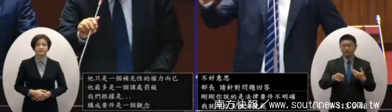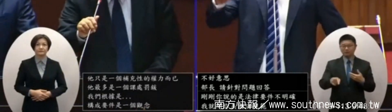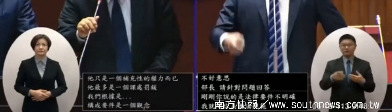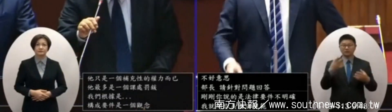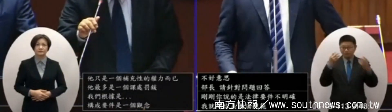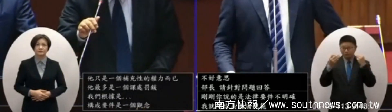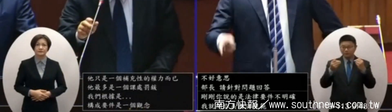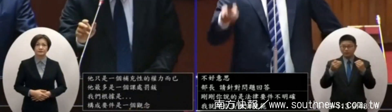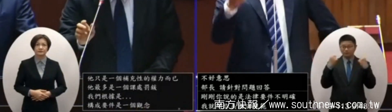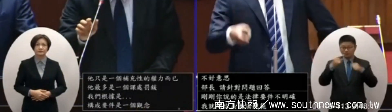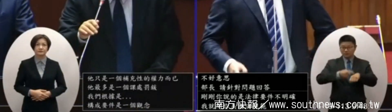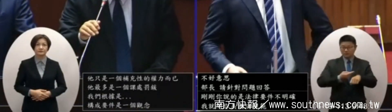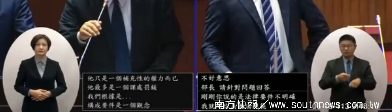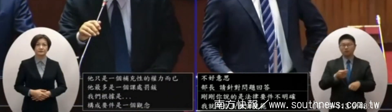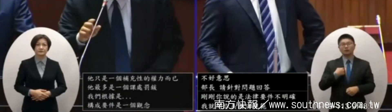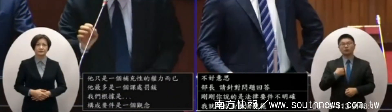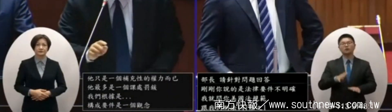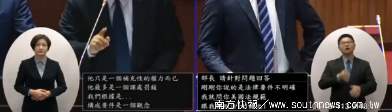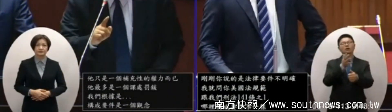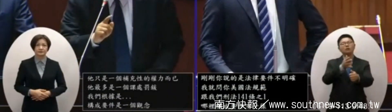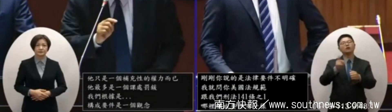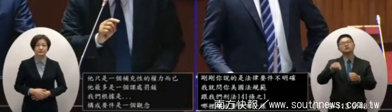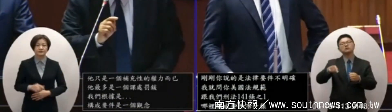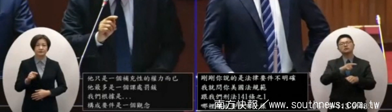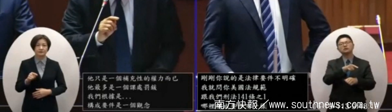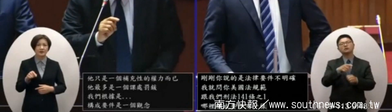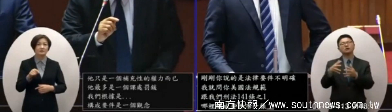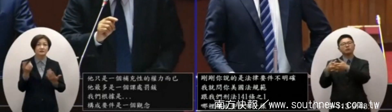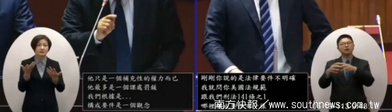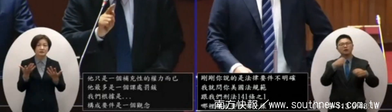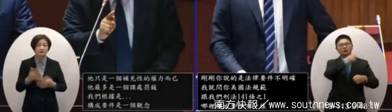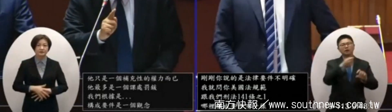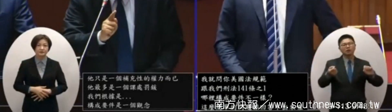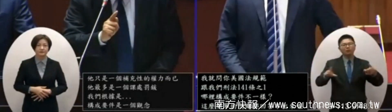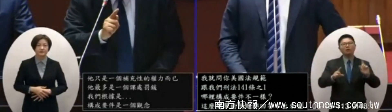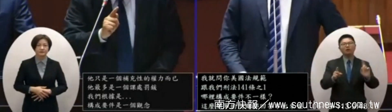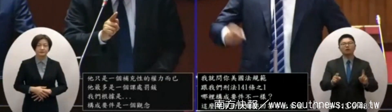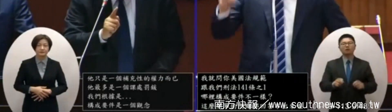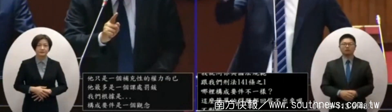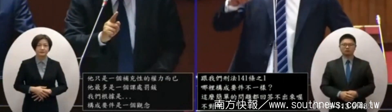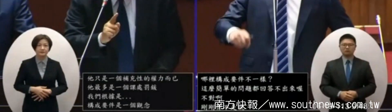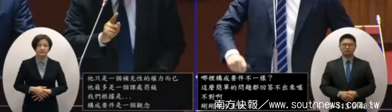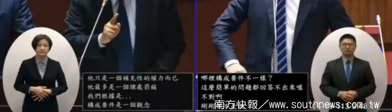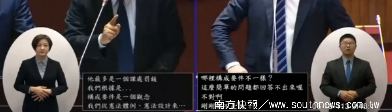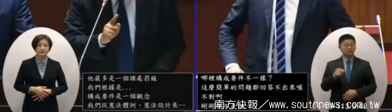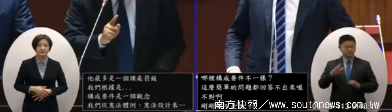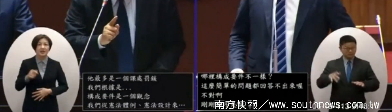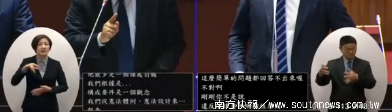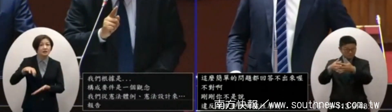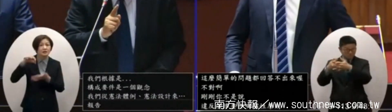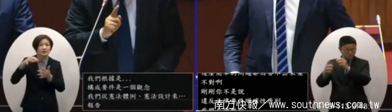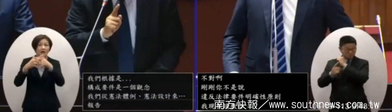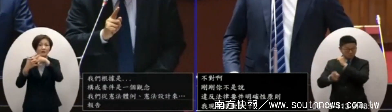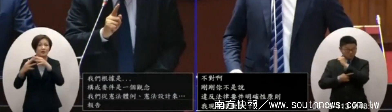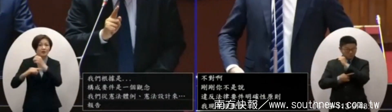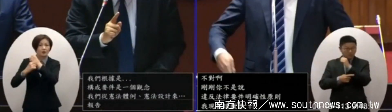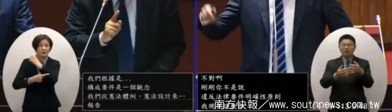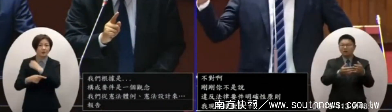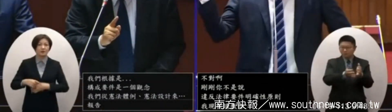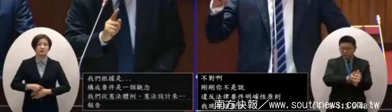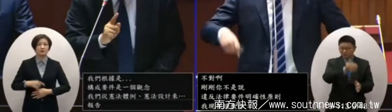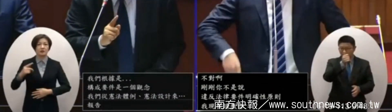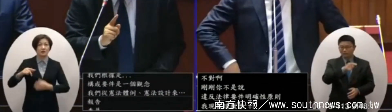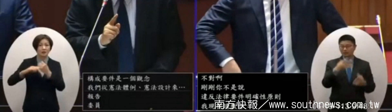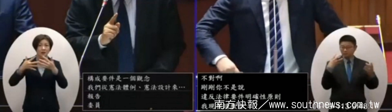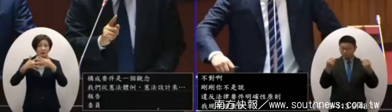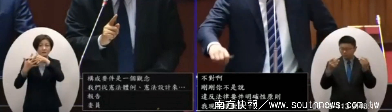我現在請教你哪一個法律要件不一樣你又講不出來好沒有關係美國法國民部不設計